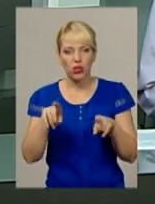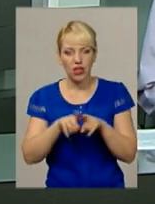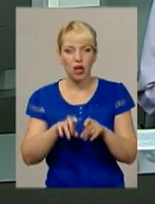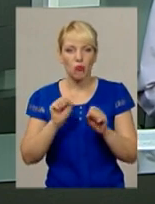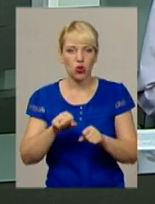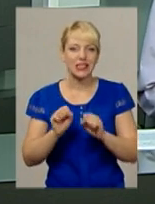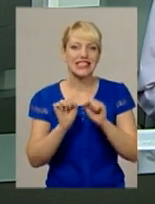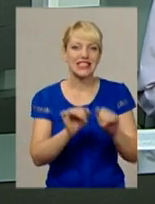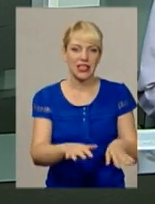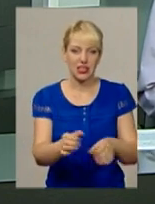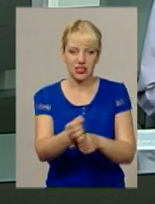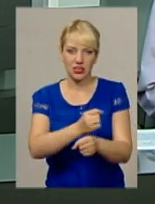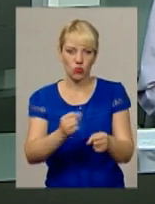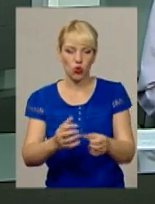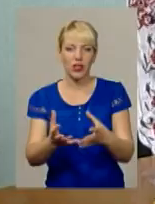взятись за мирні справи.